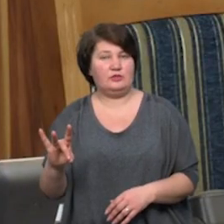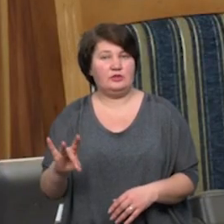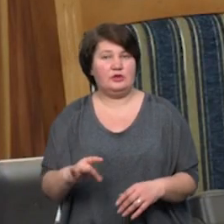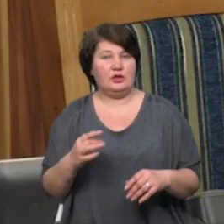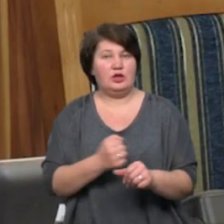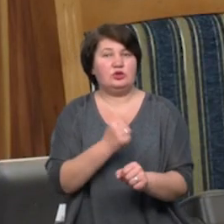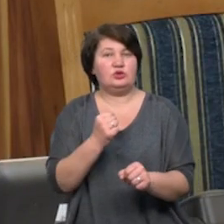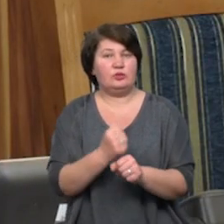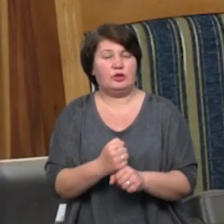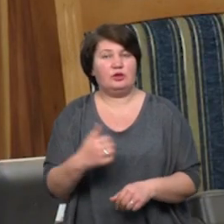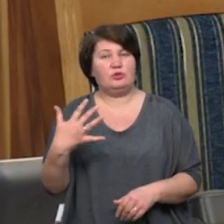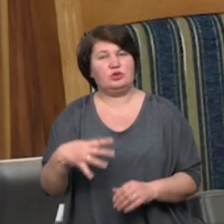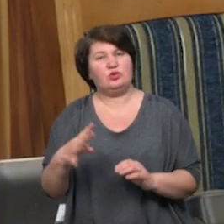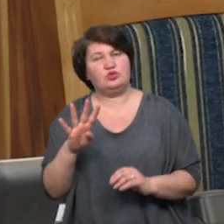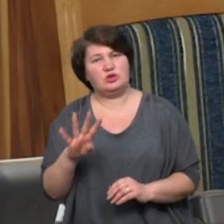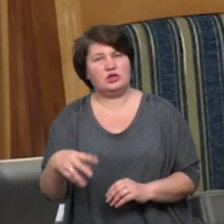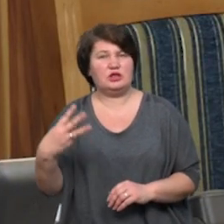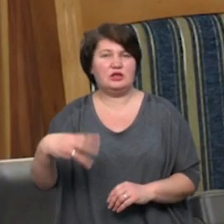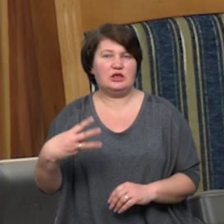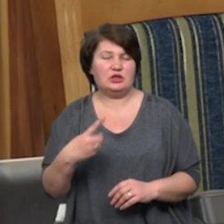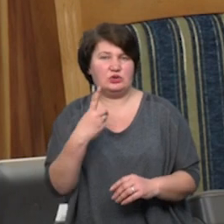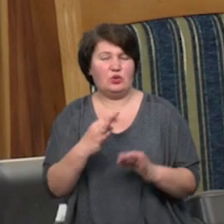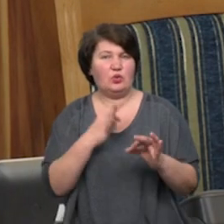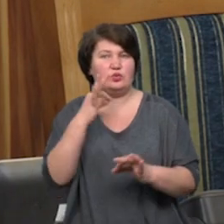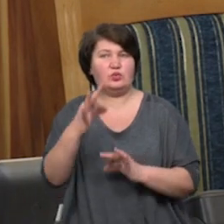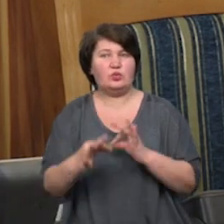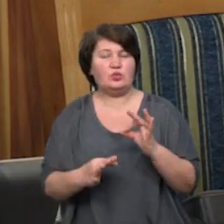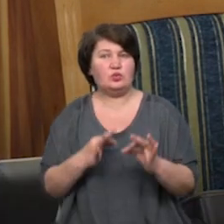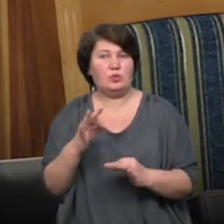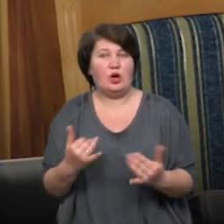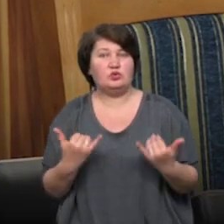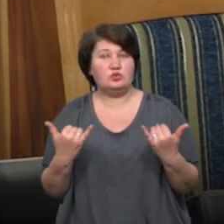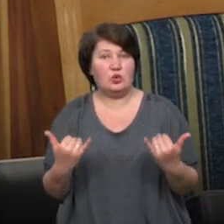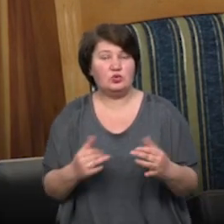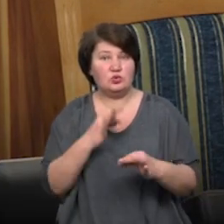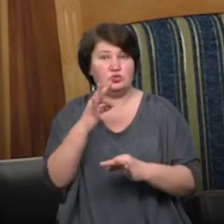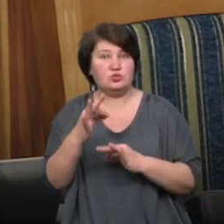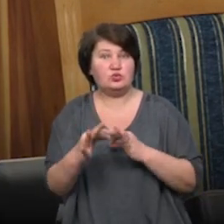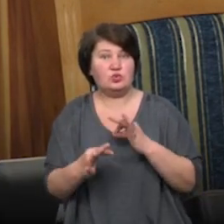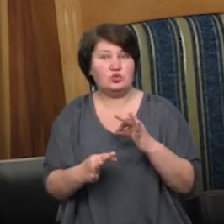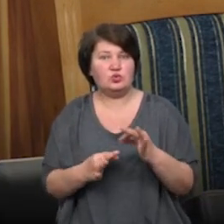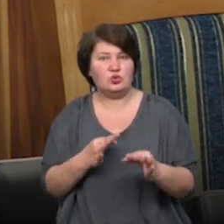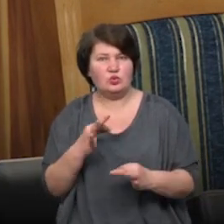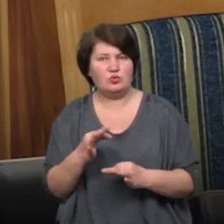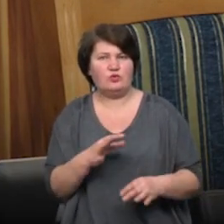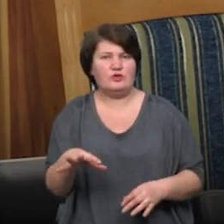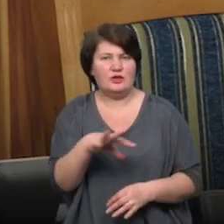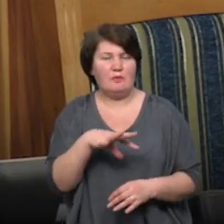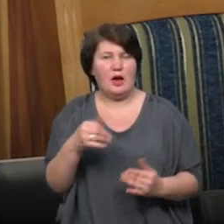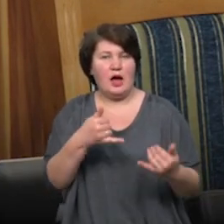54 тести, 30 за добу, за сьогоднішню добу нами всіма лабораторіями